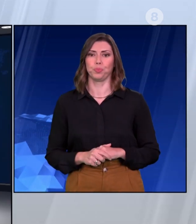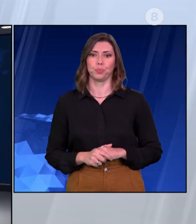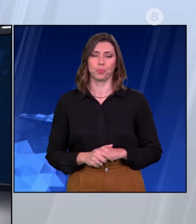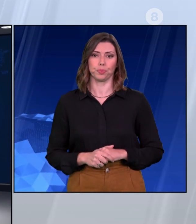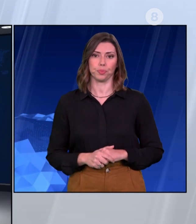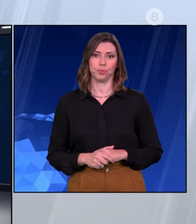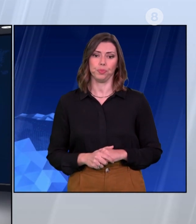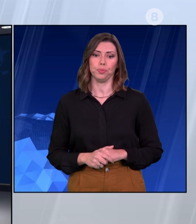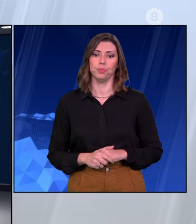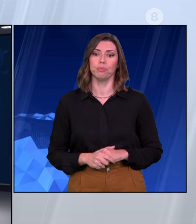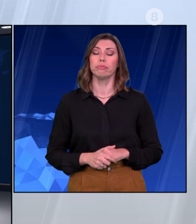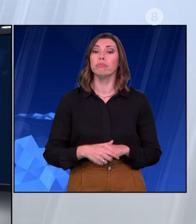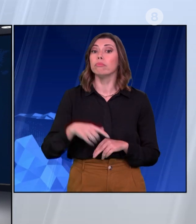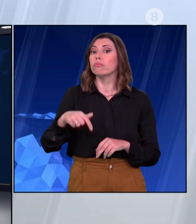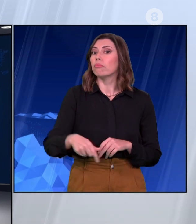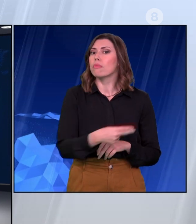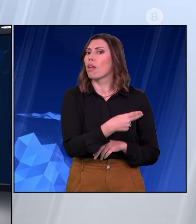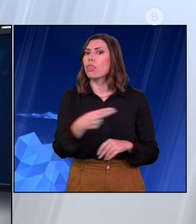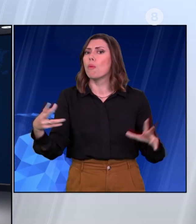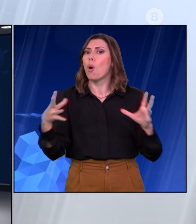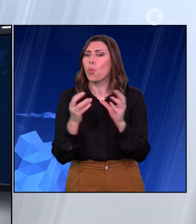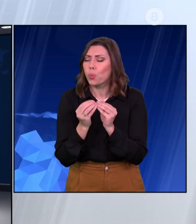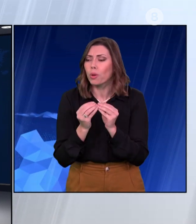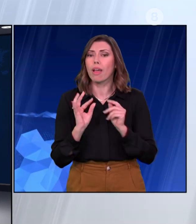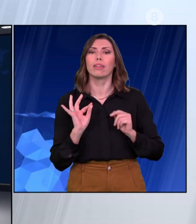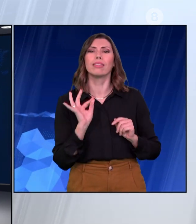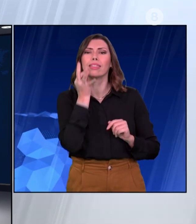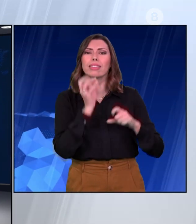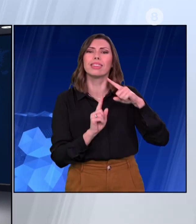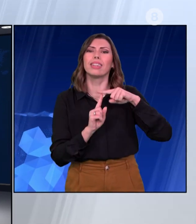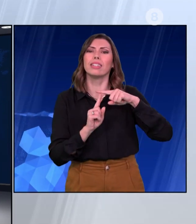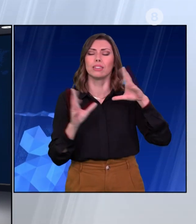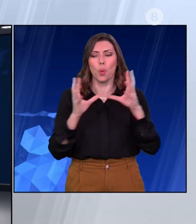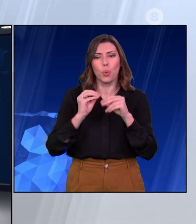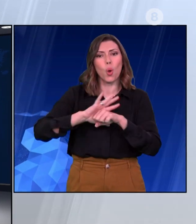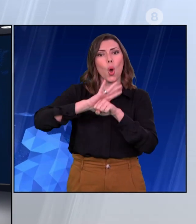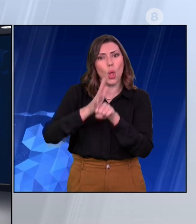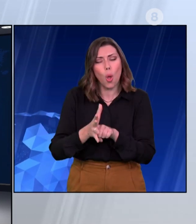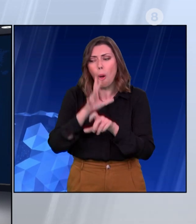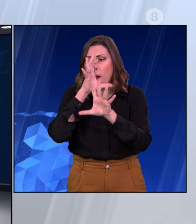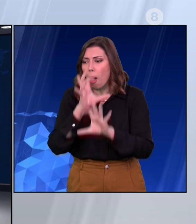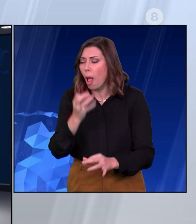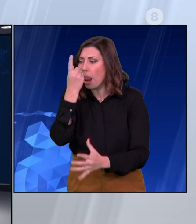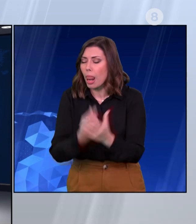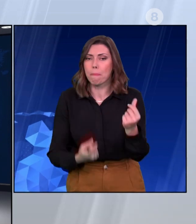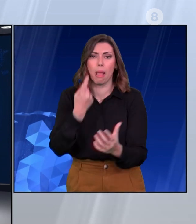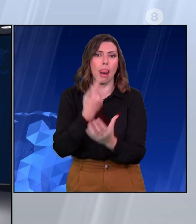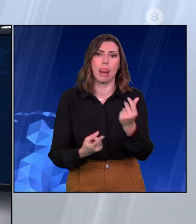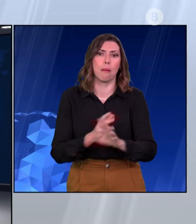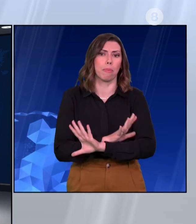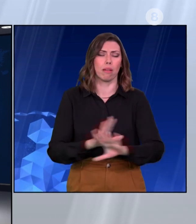Άφαντα έχουν γίνει από τα ράφια των φαρμακείων τα διαγνωστικά τέστια των κορονοϊών, ενώ συνεχίζονται η έλλειψη σε αντιγρυπικά,